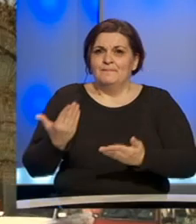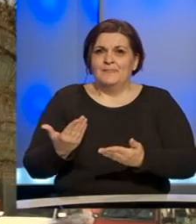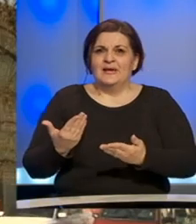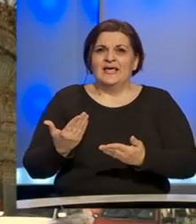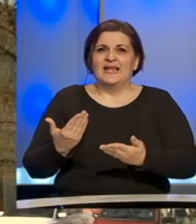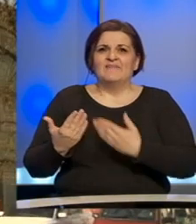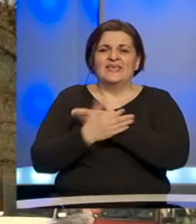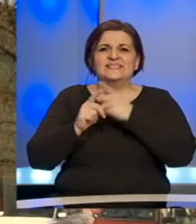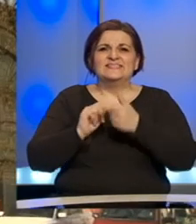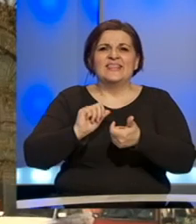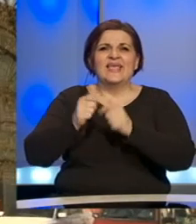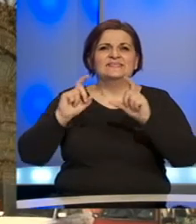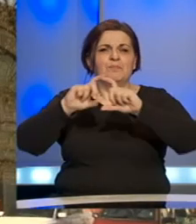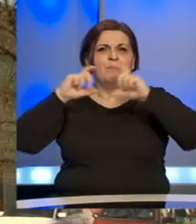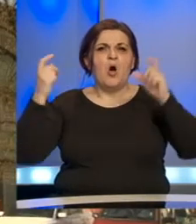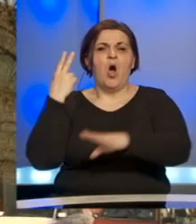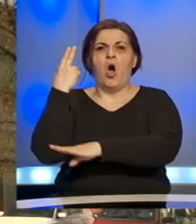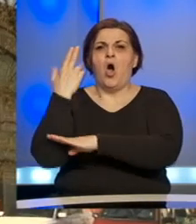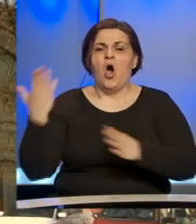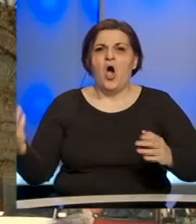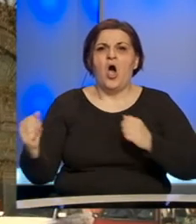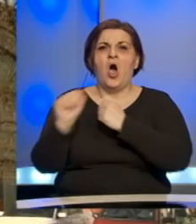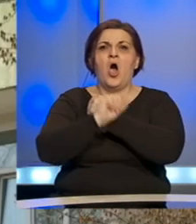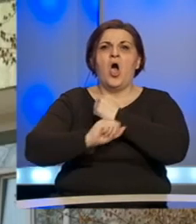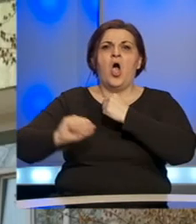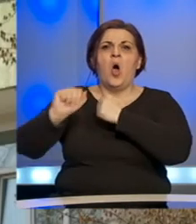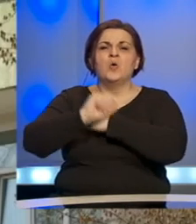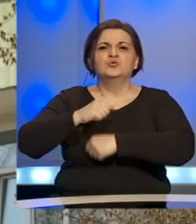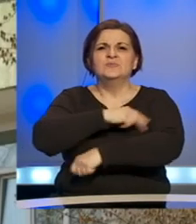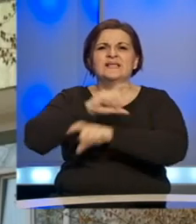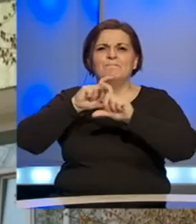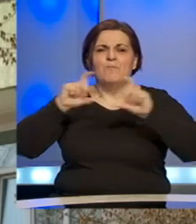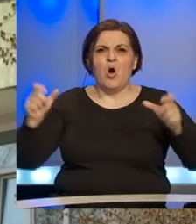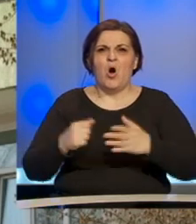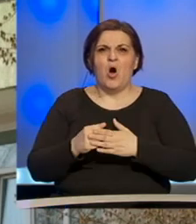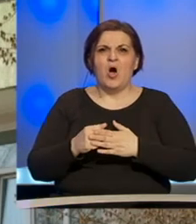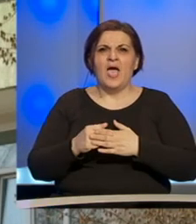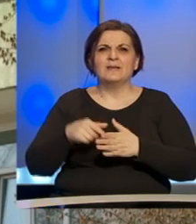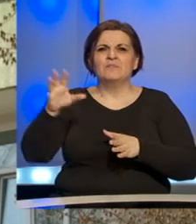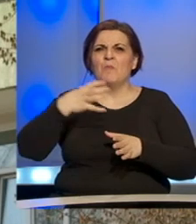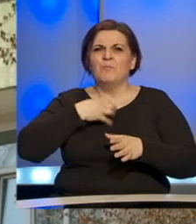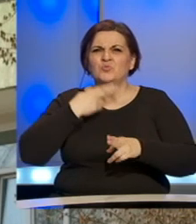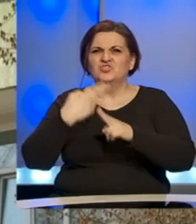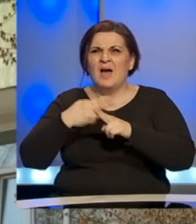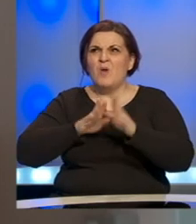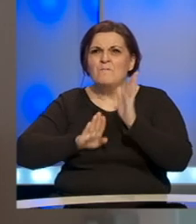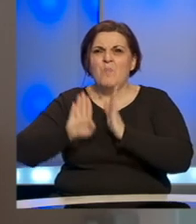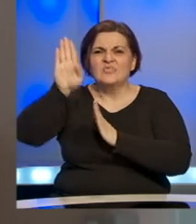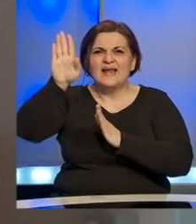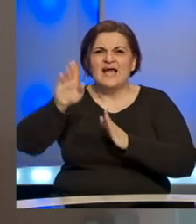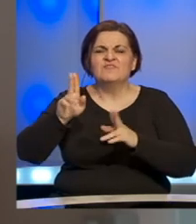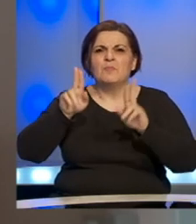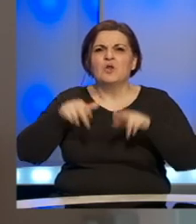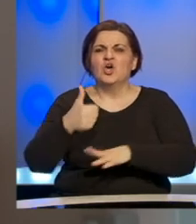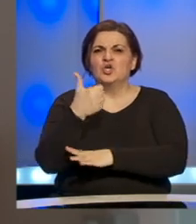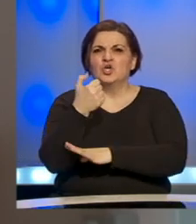Zetra, sportske dvorane, hoteli i studenske poliklinike. Klinka na podhrastojima trenutno raspolaže kapacitetom